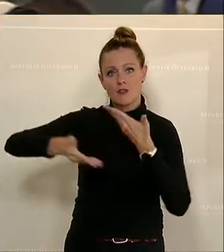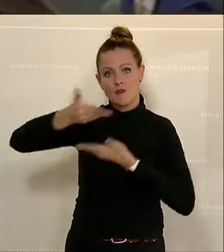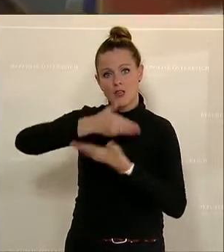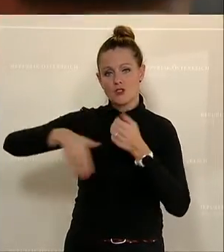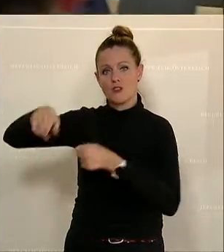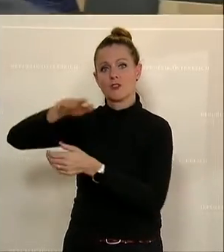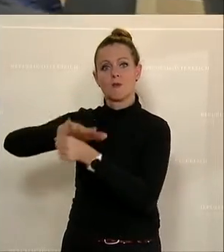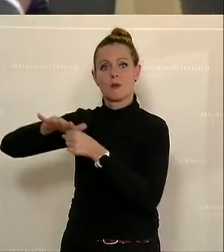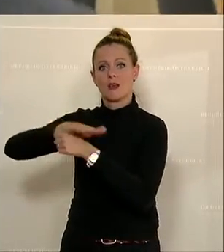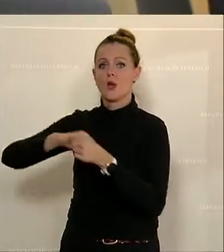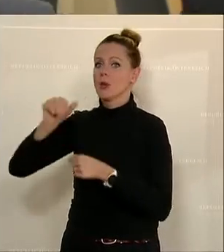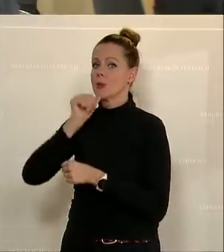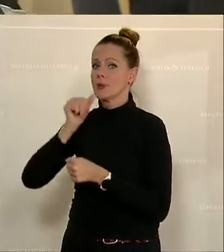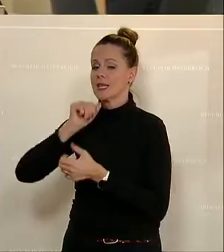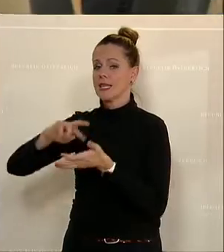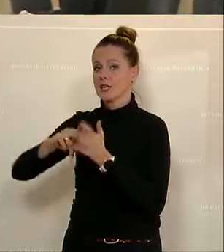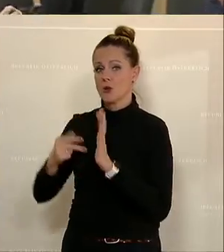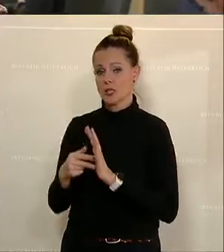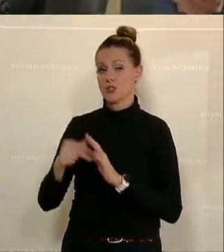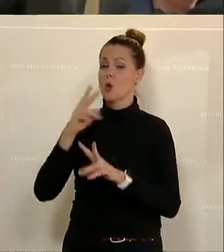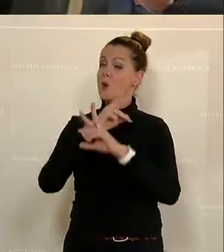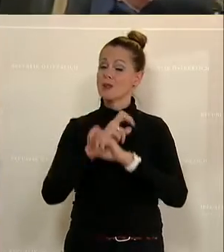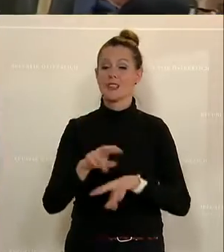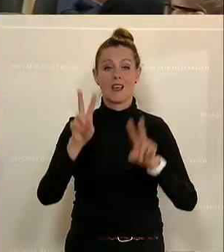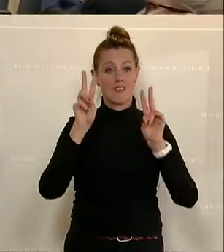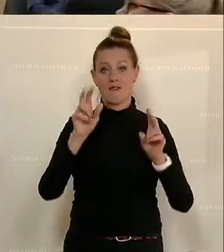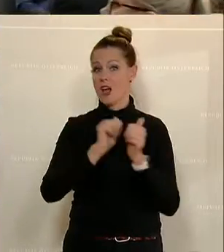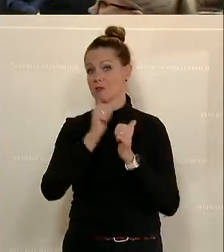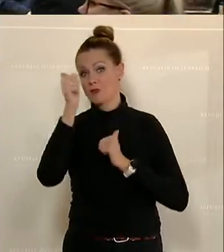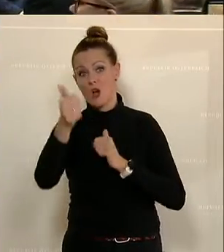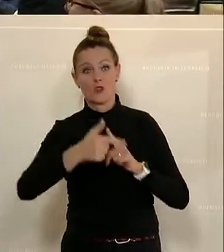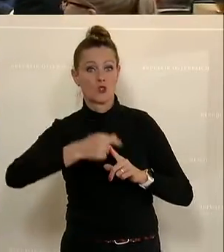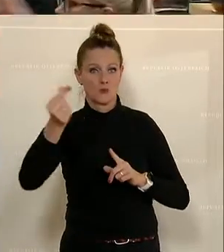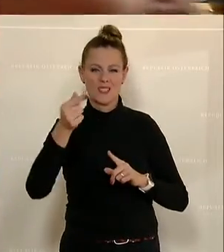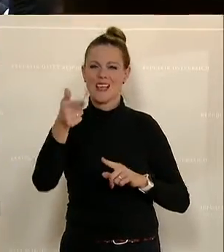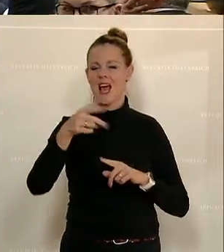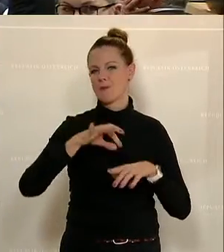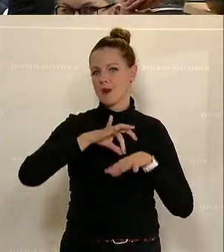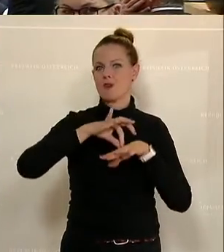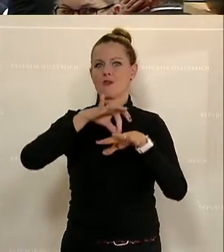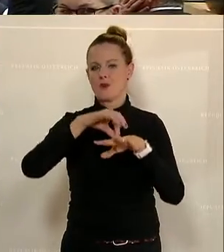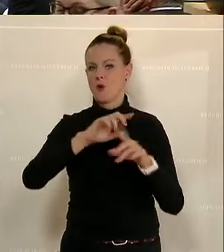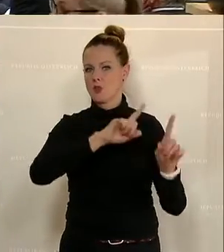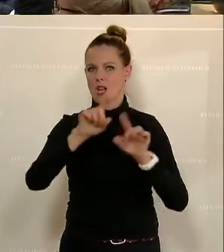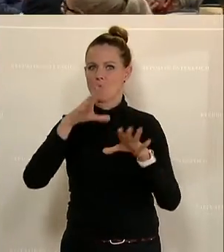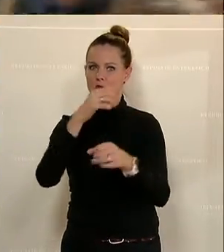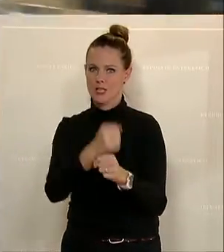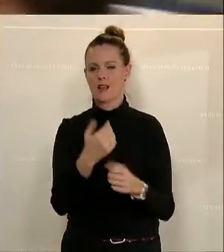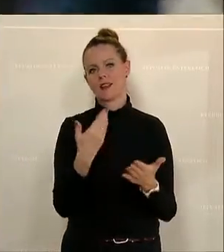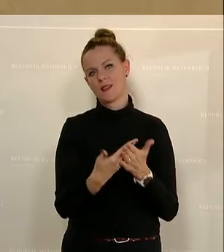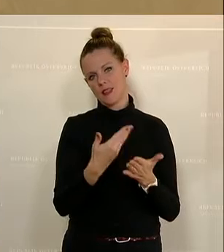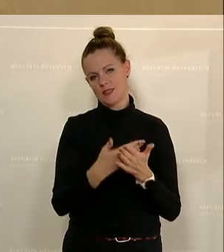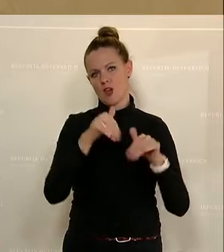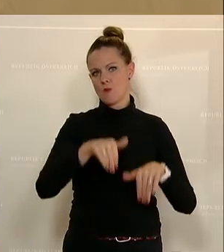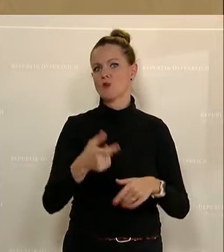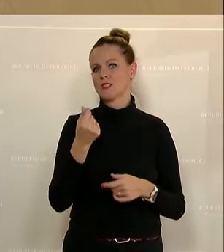im Bereich der Green Technology, wo Österreich wirklich führend ist. Aber diese Führungsstellung müssen wir erhalten und deswegen müssen